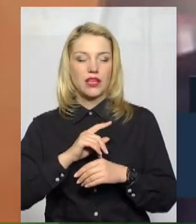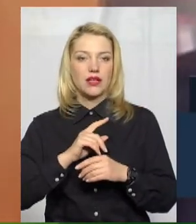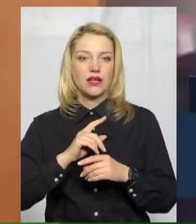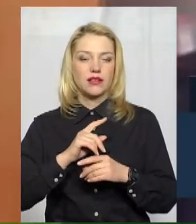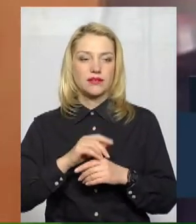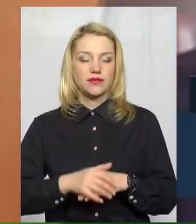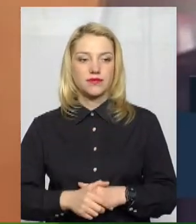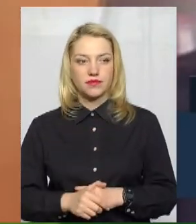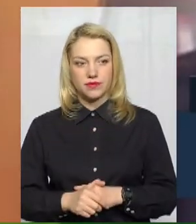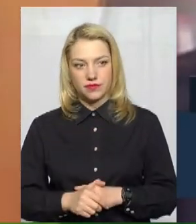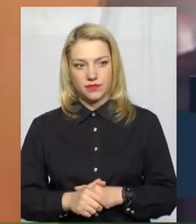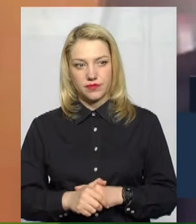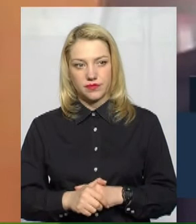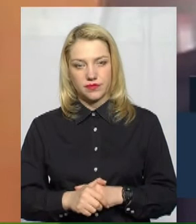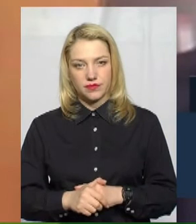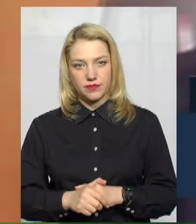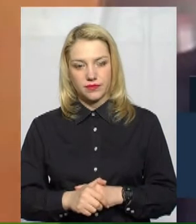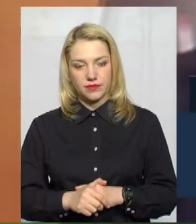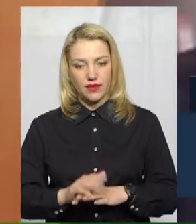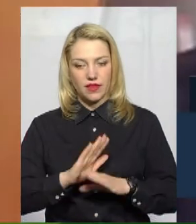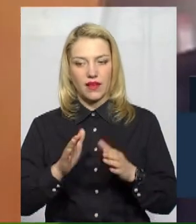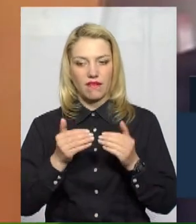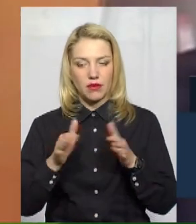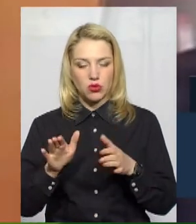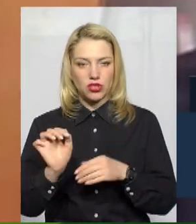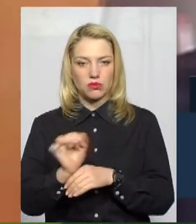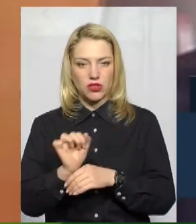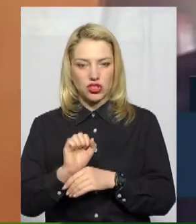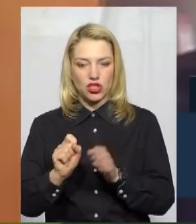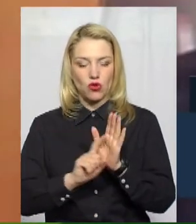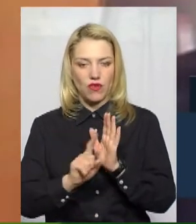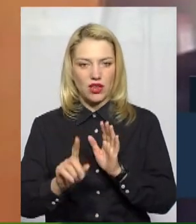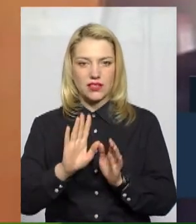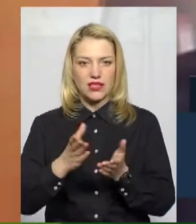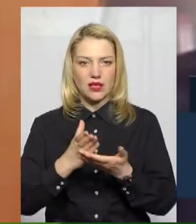і не заплатиш працівникам заробітну плату.